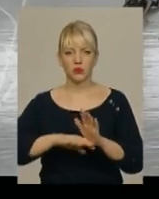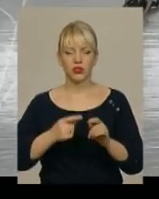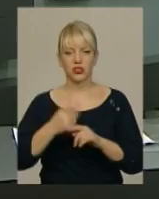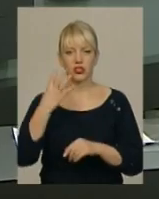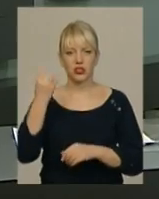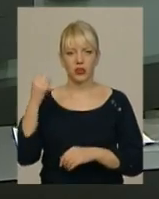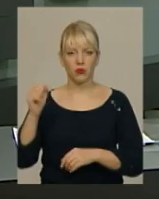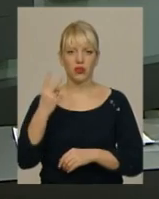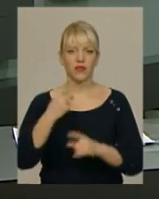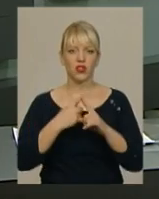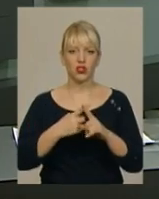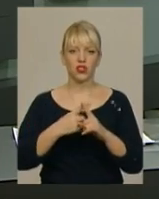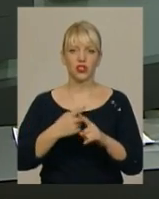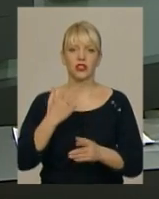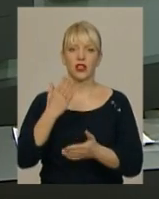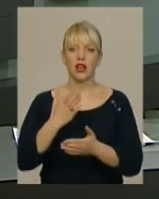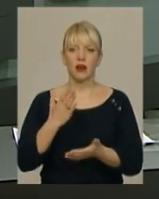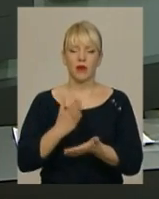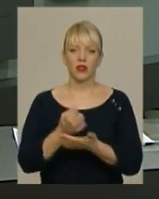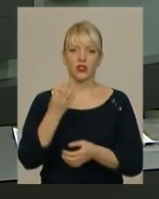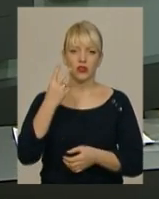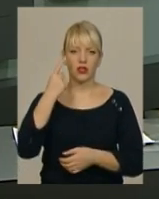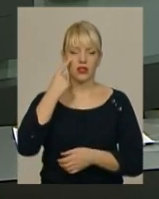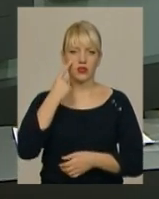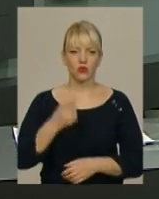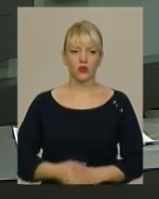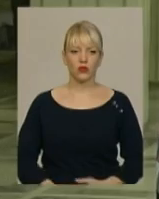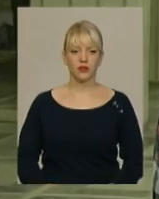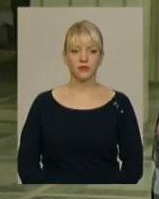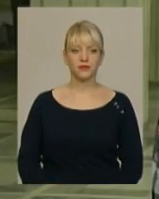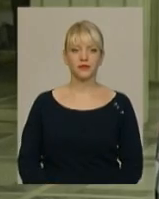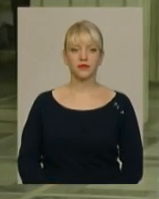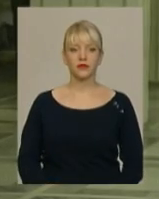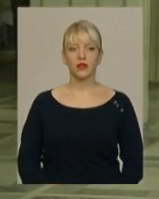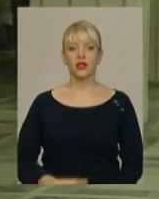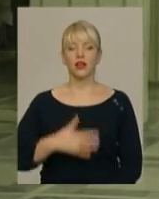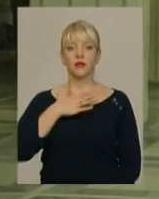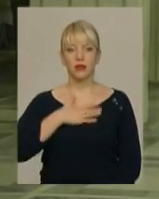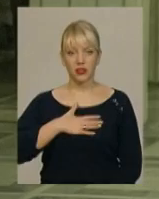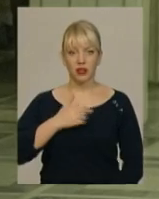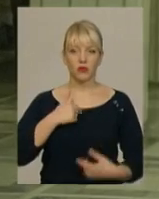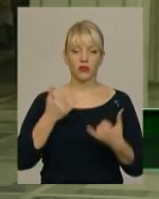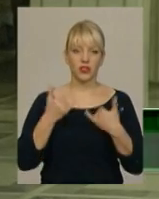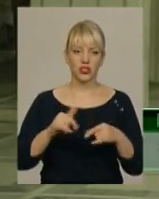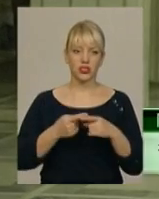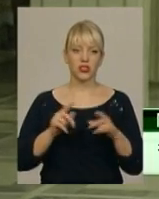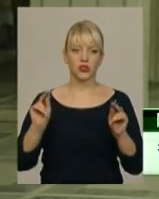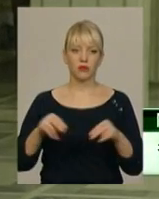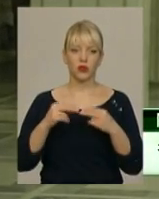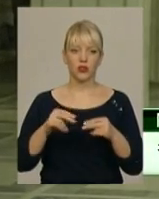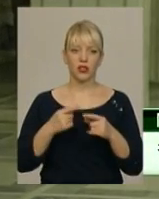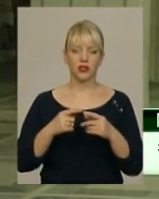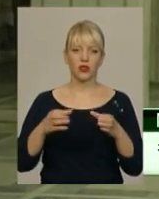перемоги і дві нічиї, наразі має 14 очок. Приємно вражає в цьому чемпіонаті команда